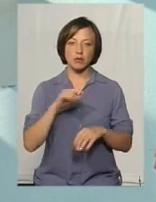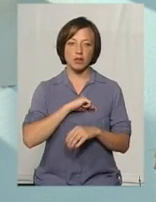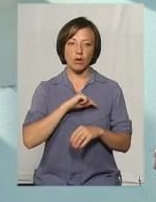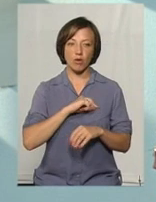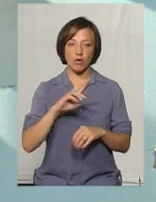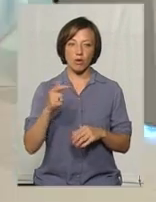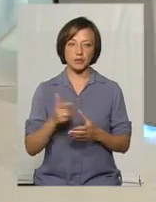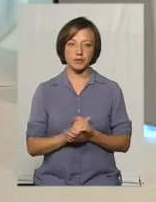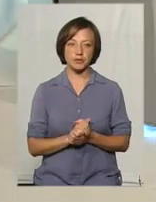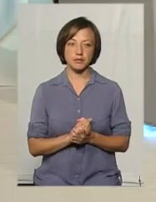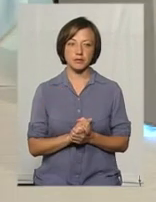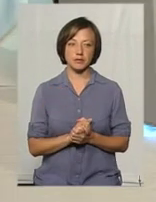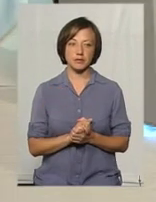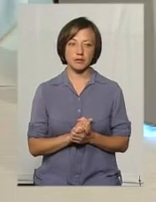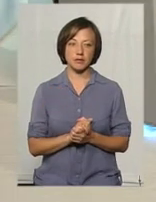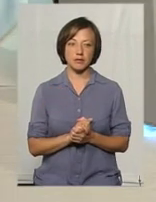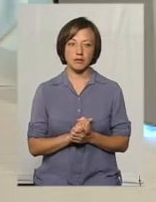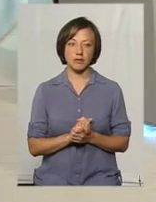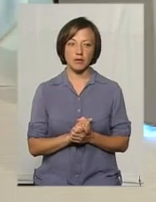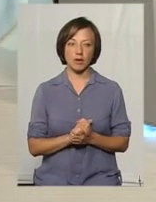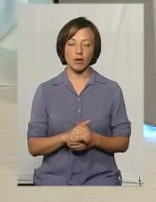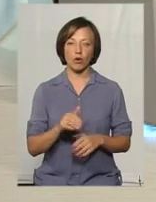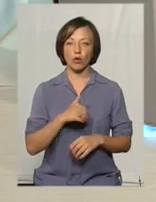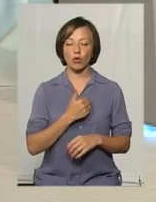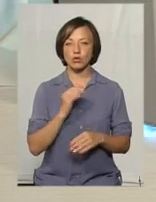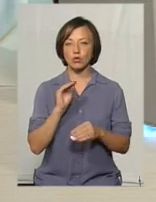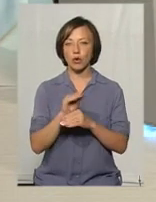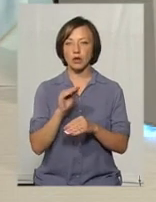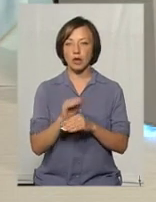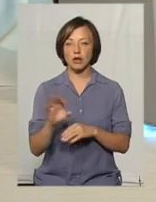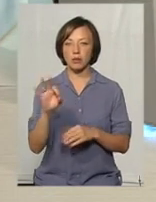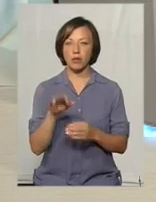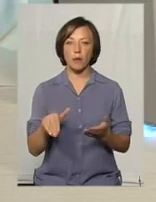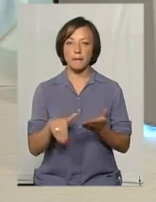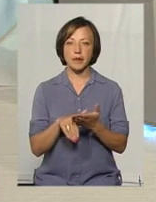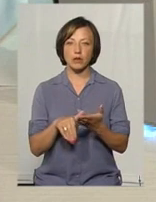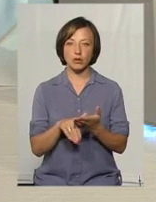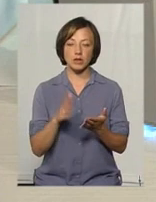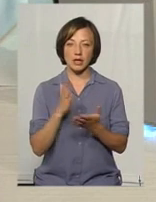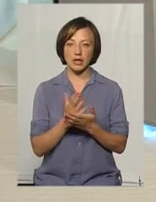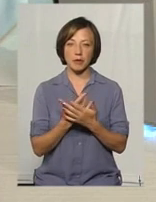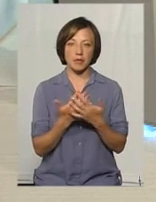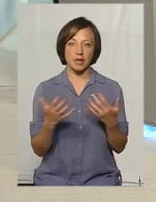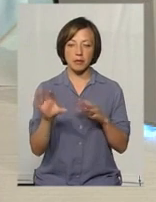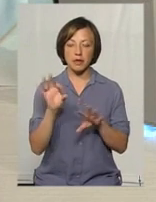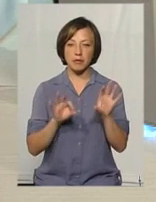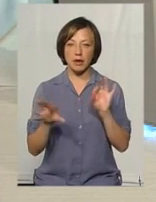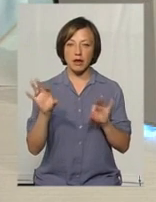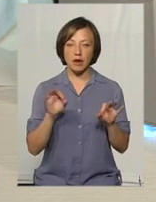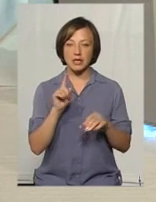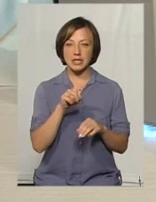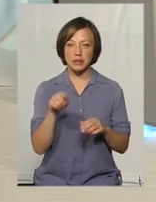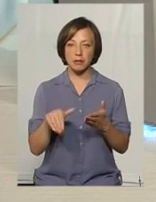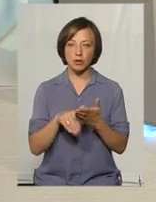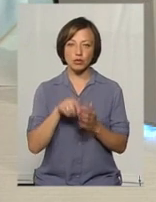безпосередньо. Хотілося б додати на рахунок методик, їх є безліч. Ми підбираємо ті методики,